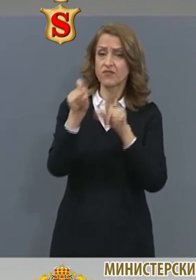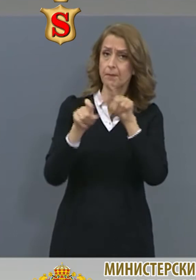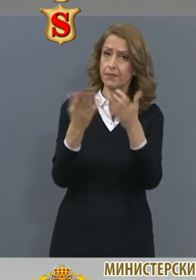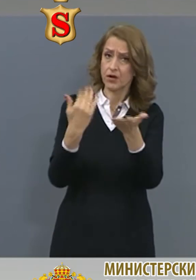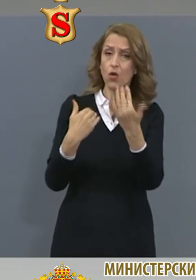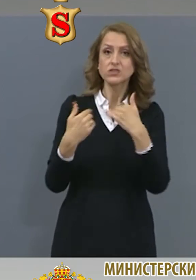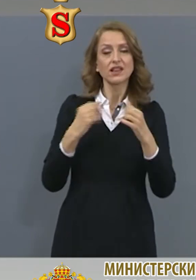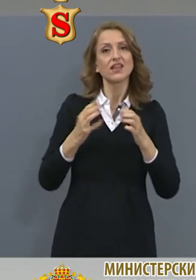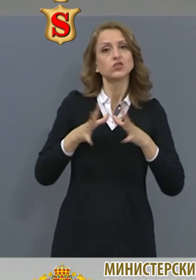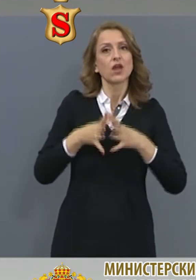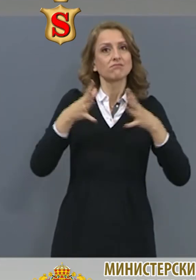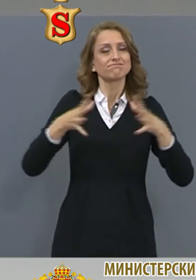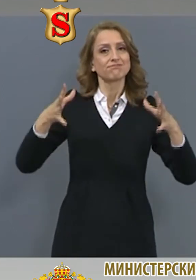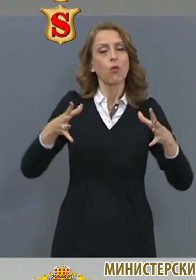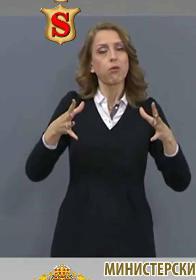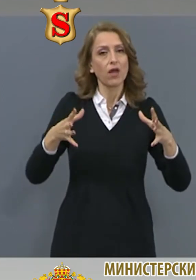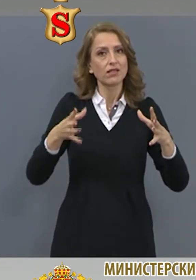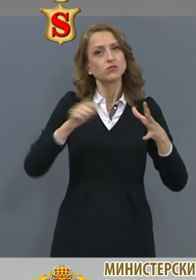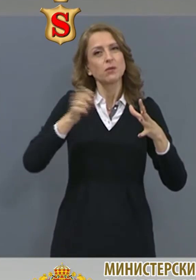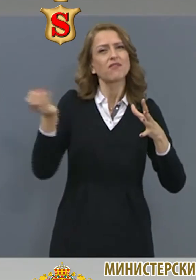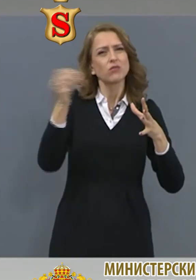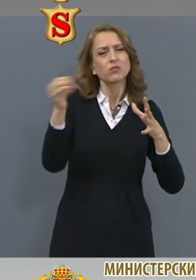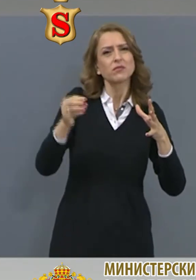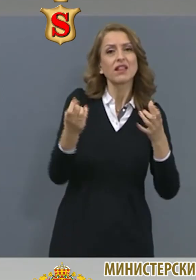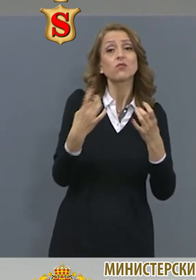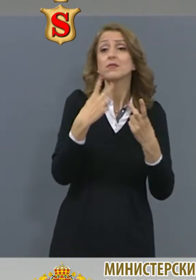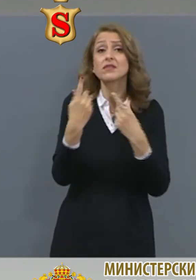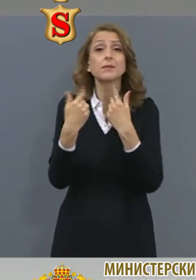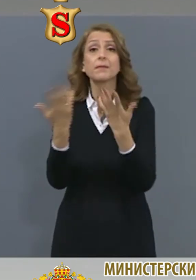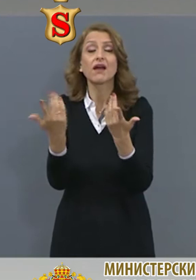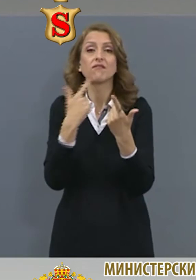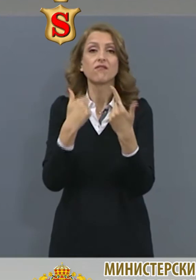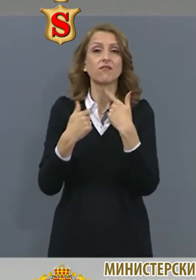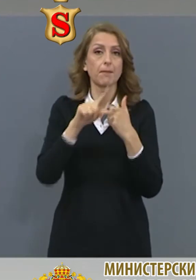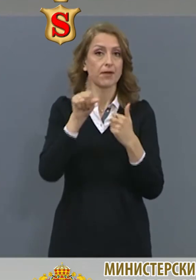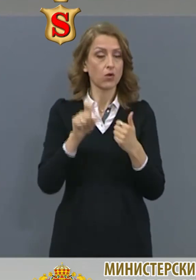Има важни телефони и връзки, на когато сме се опитали да поместим абсолютно всички